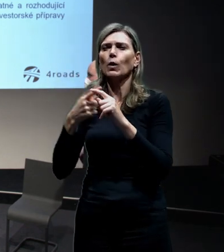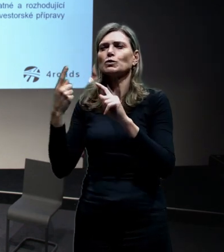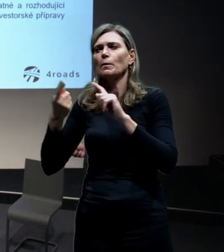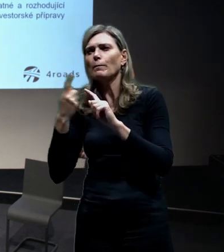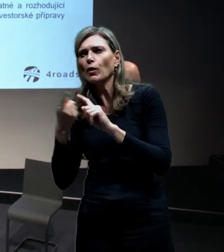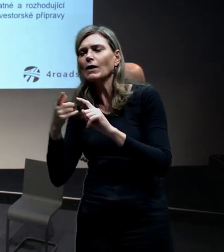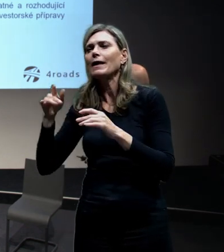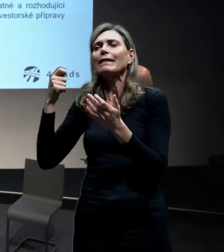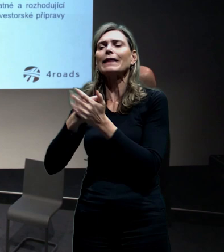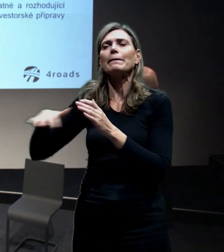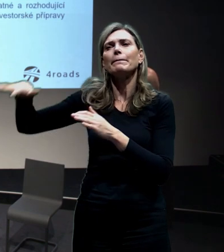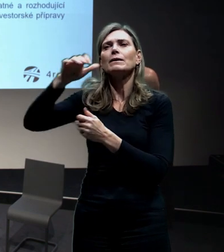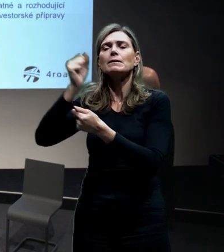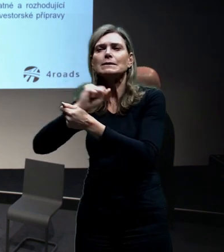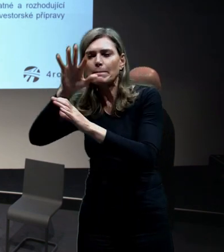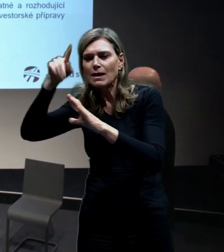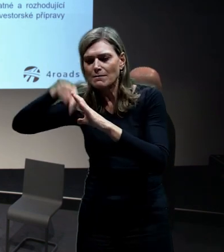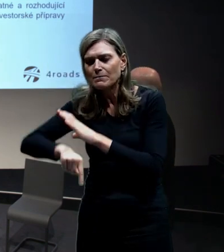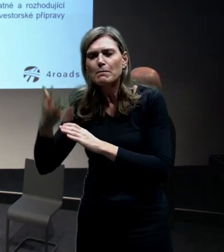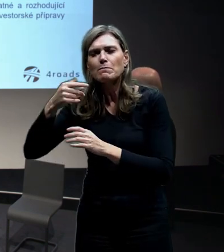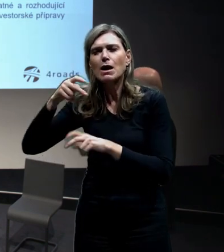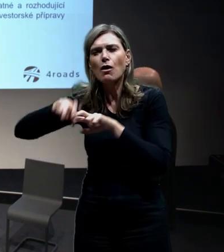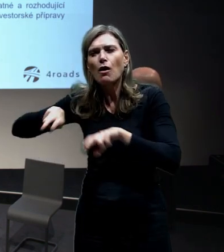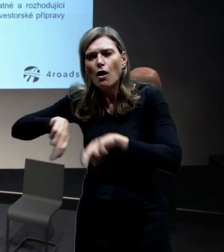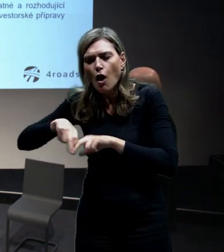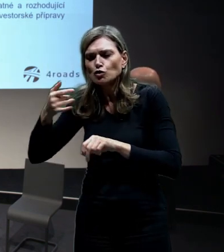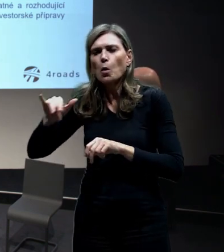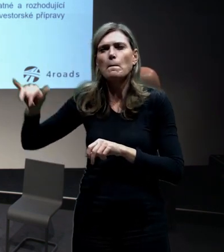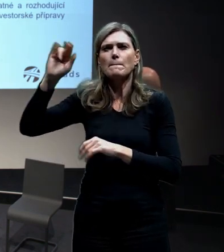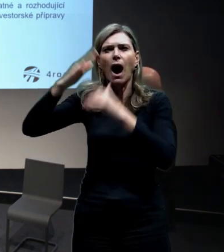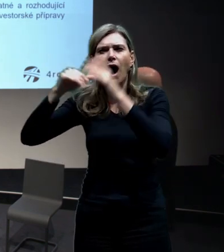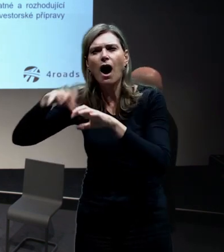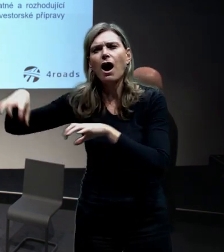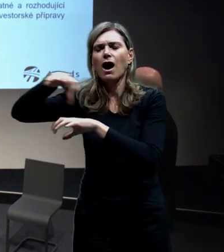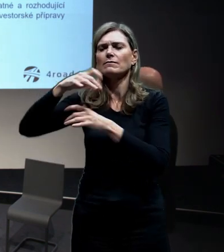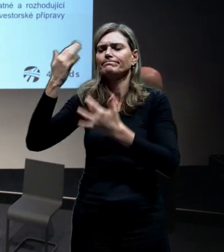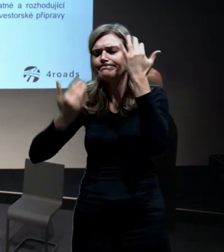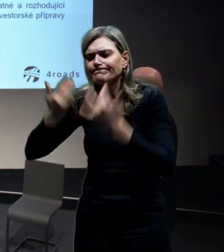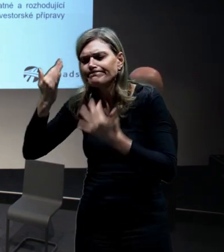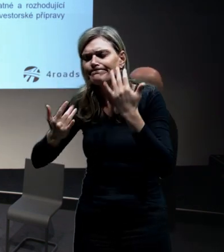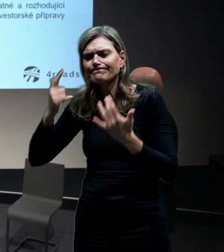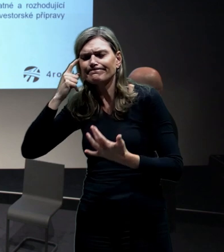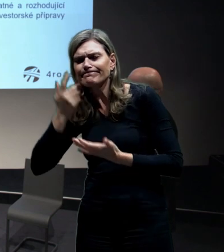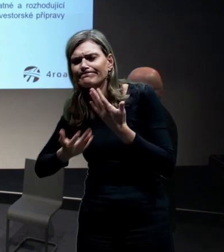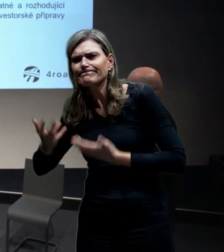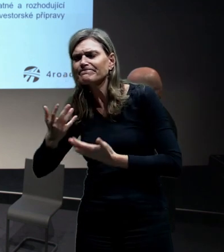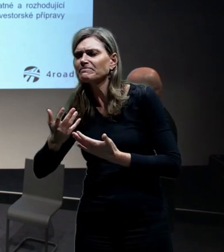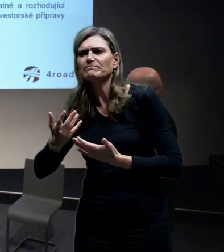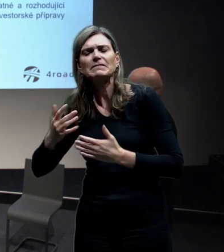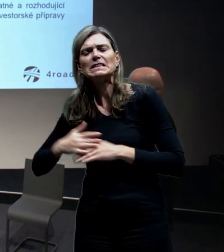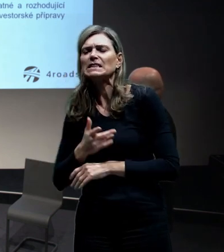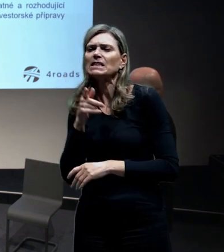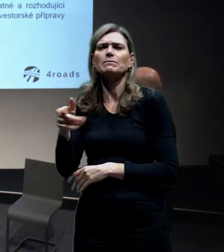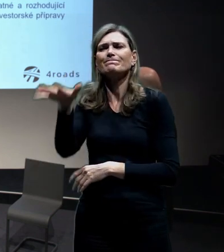tou morfologií toho terénu, s tím, co se všechno v té oblasti nachází, jsme došli k závěru, že to nelze